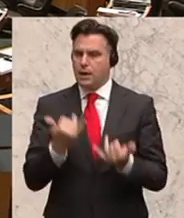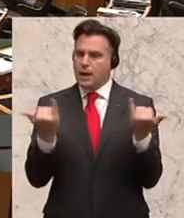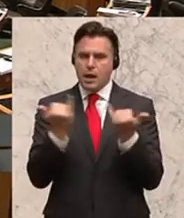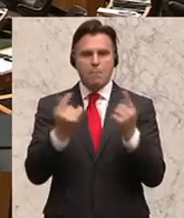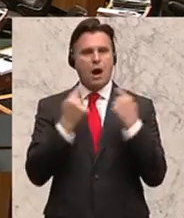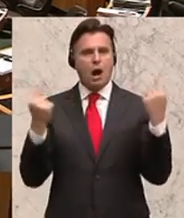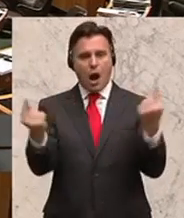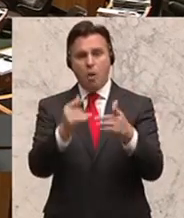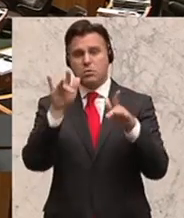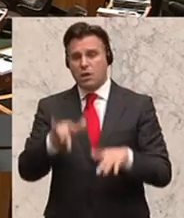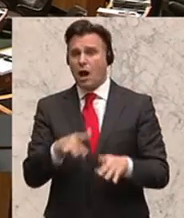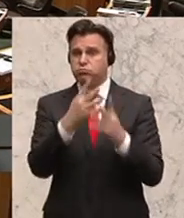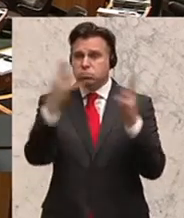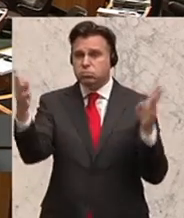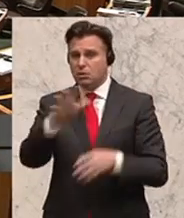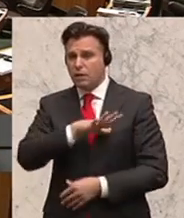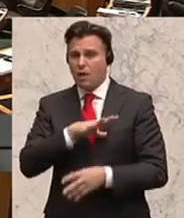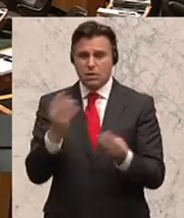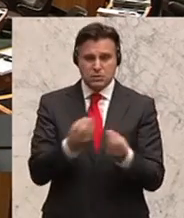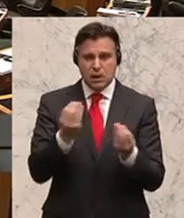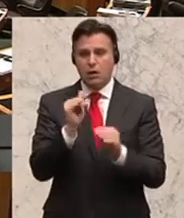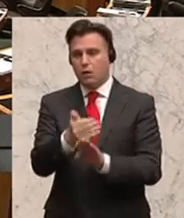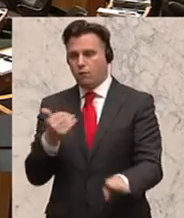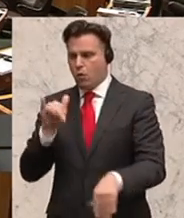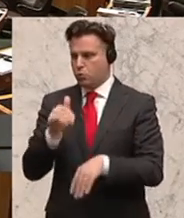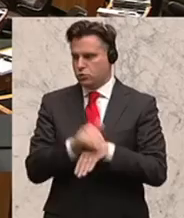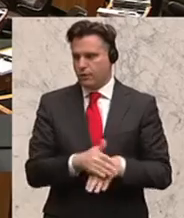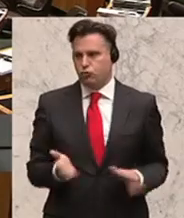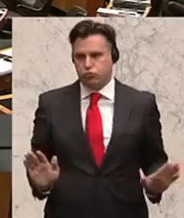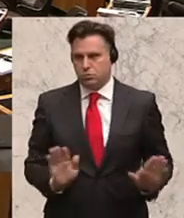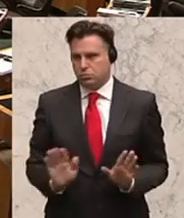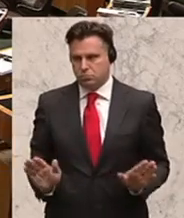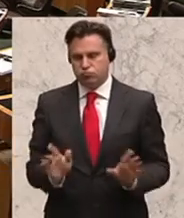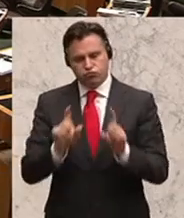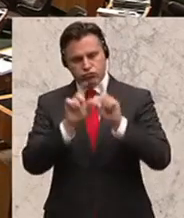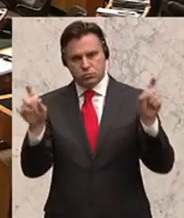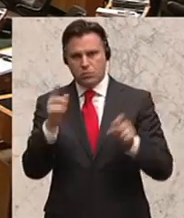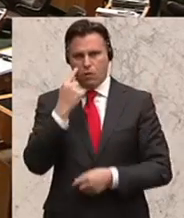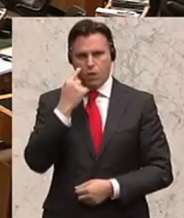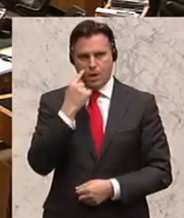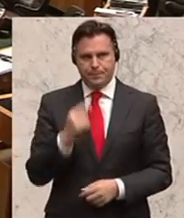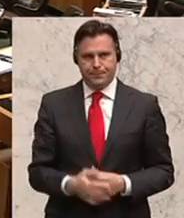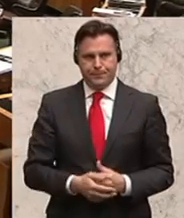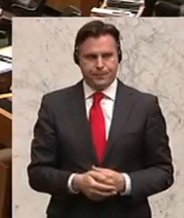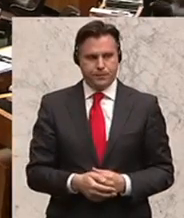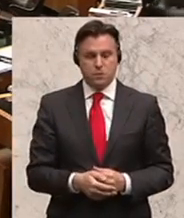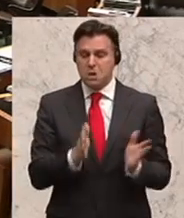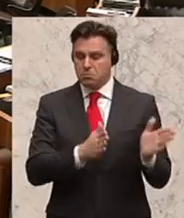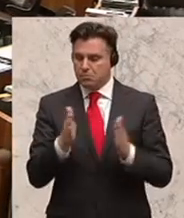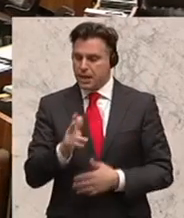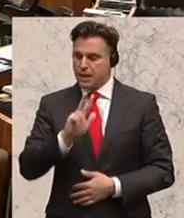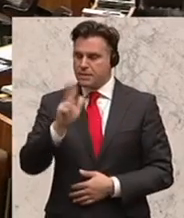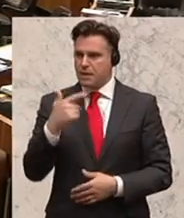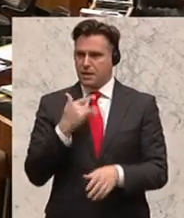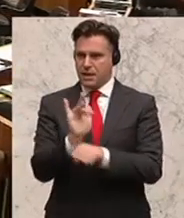Räume, in denen gefährliche Stoffe lagern, als solche erkennbar sind. Und der dritte Kritikpunkt ist